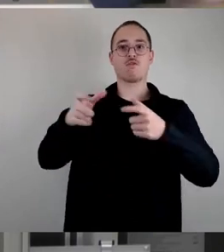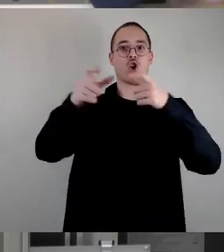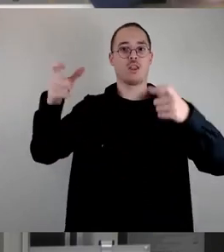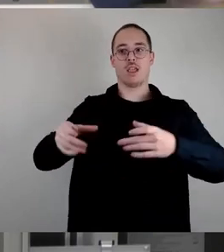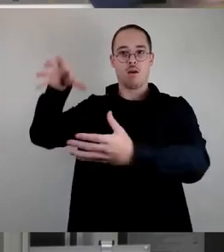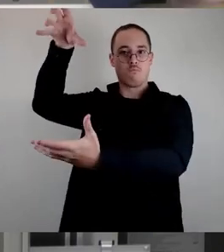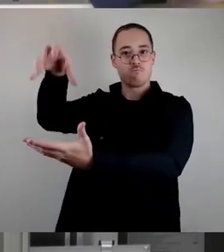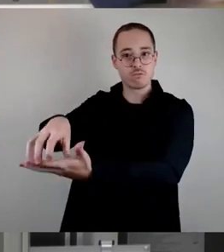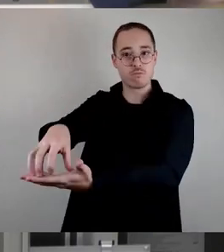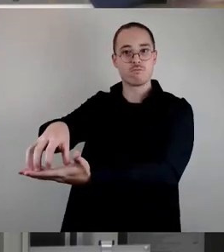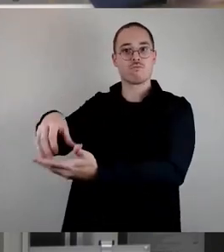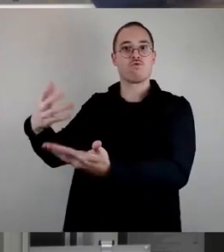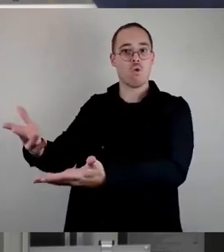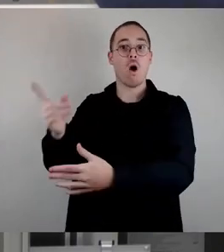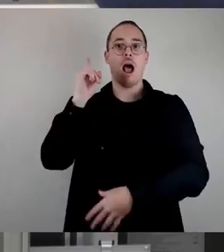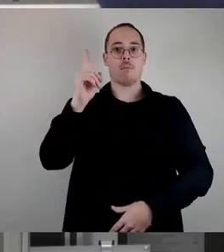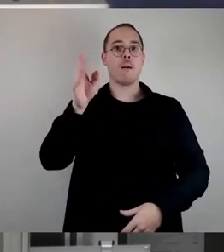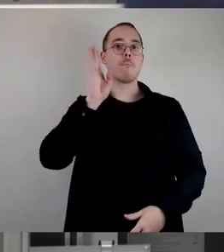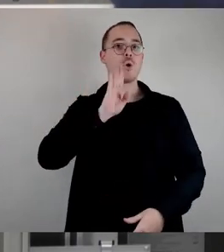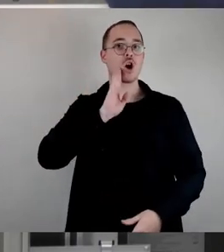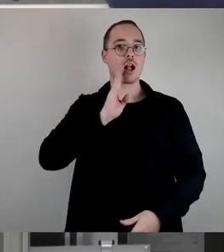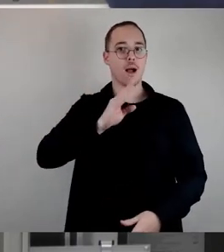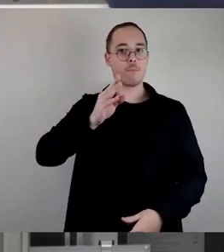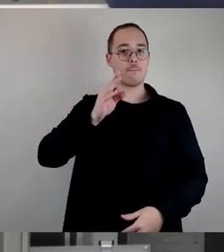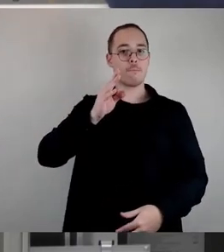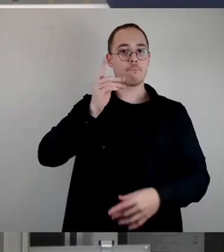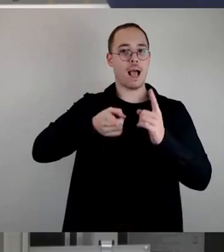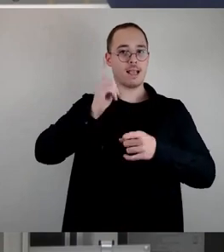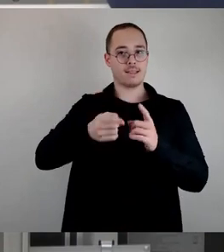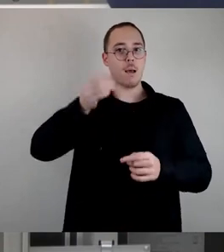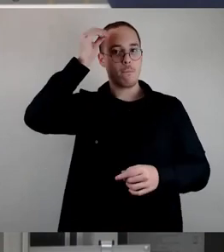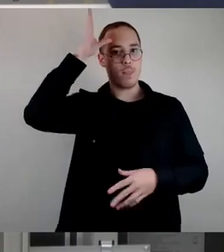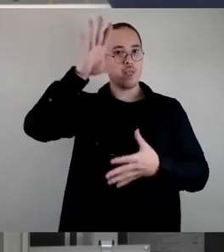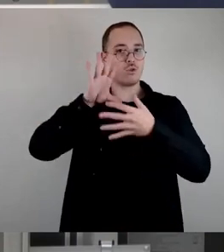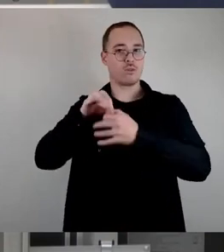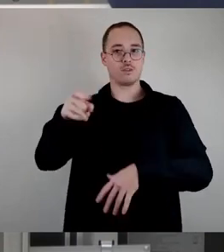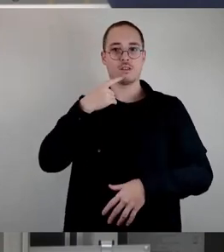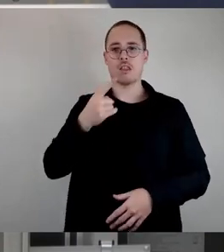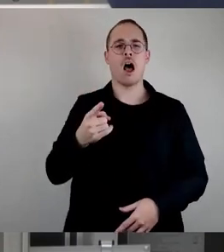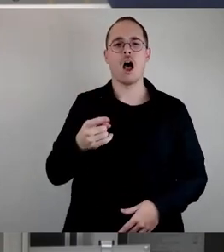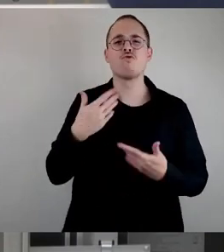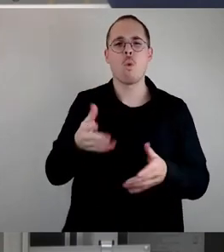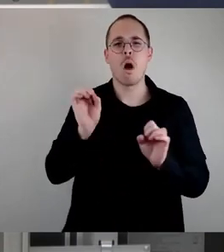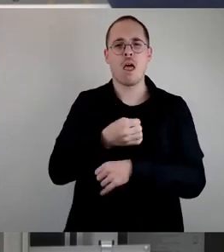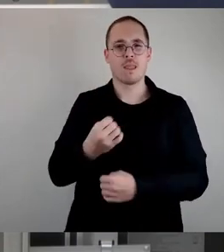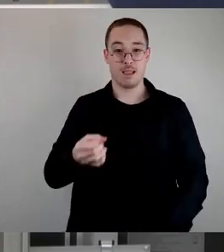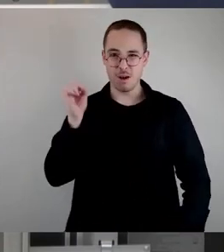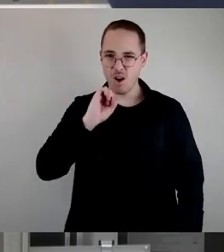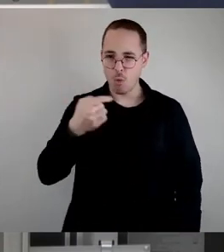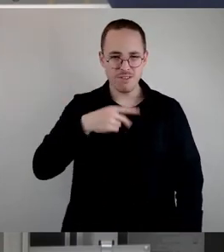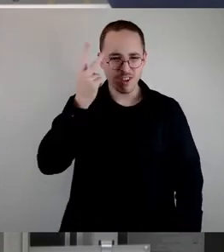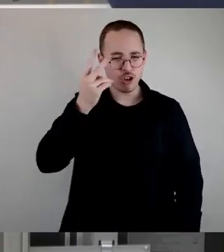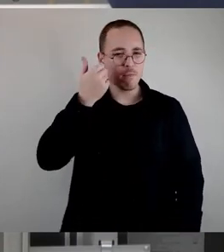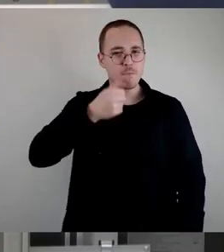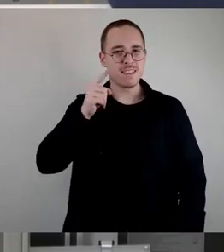für Gemeinschaftsschulen kommt das nicht in Frage. Die Logik muss mir bitte jemand erklären. Und wir möchten da auch wirklich noch einmal eindringlich darum werben, nicht